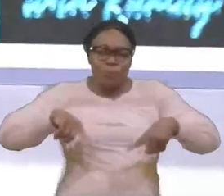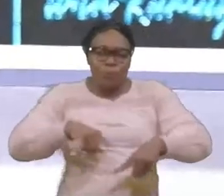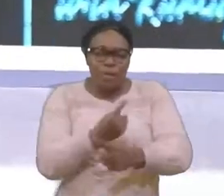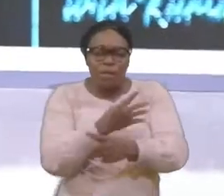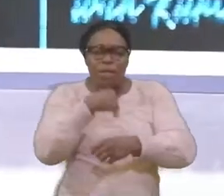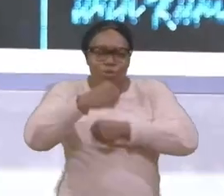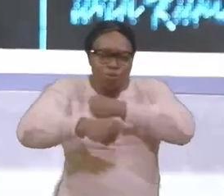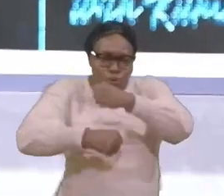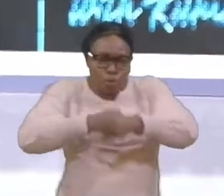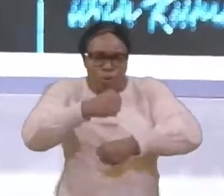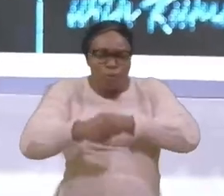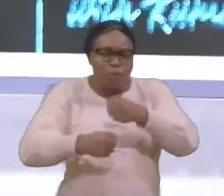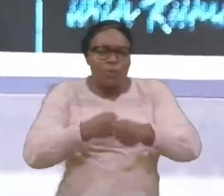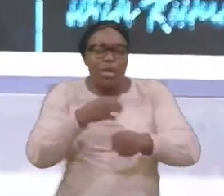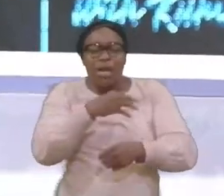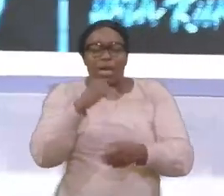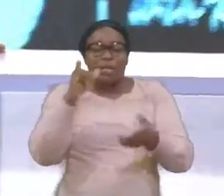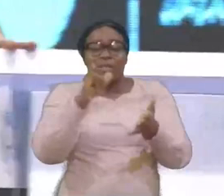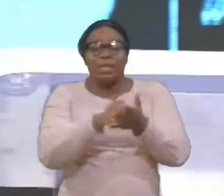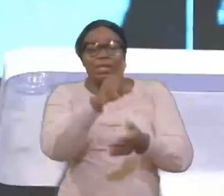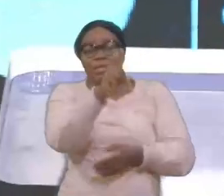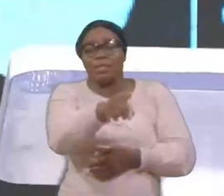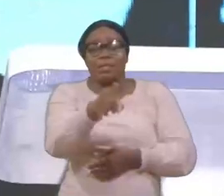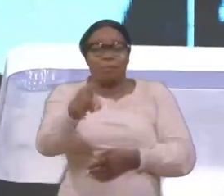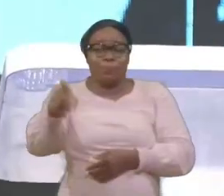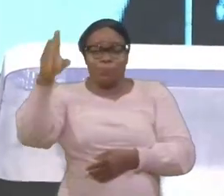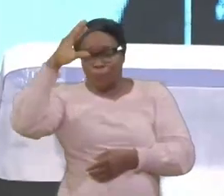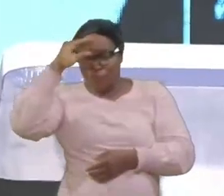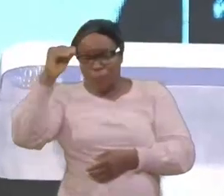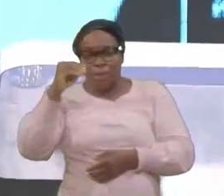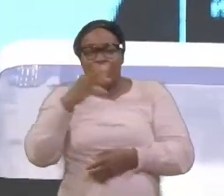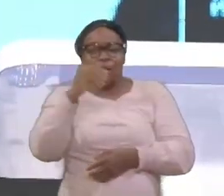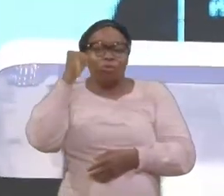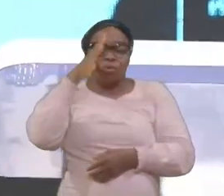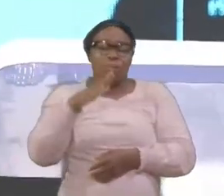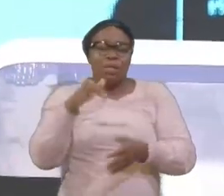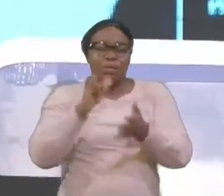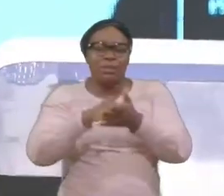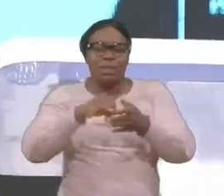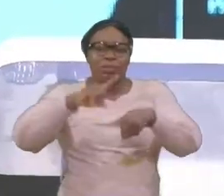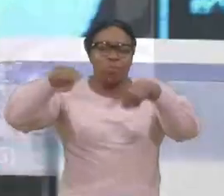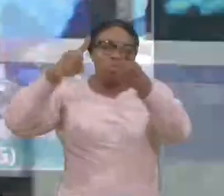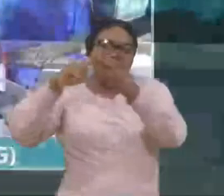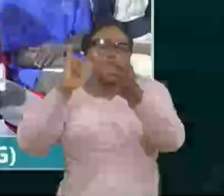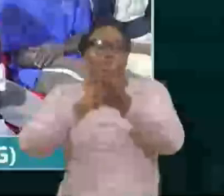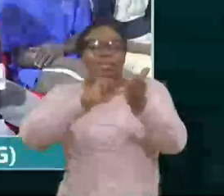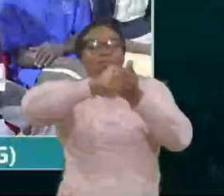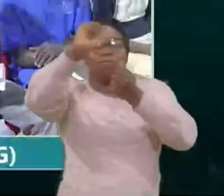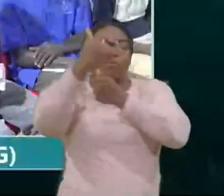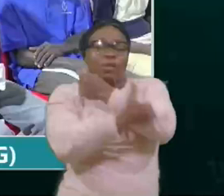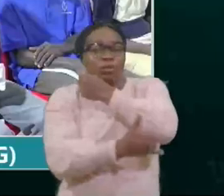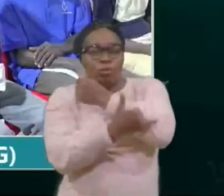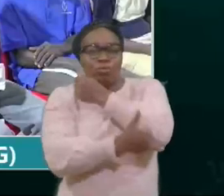souffrance et ce jeune homme qui allait dans le pays lointain cherchant cherchant